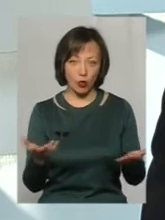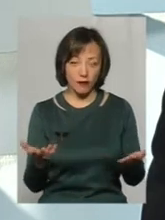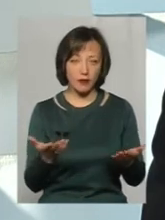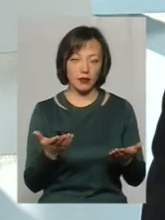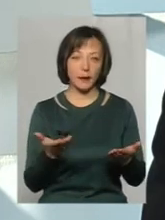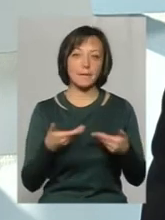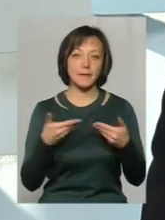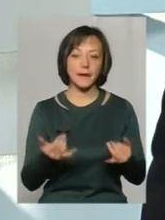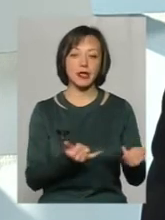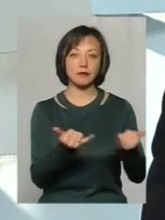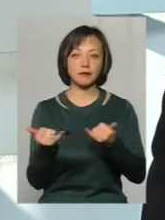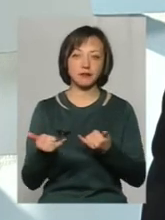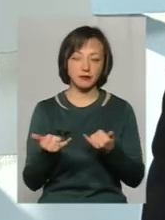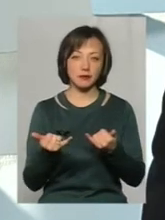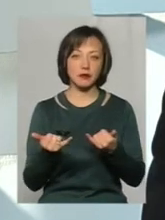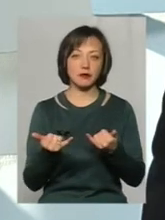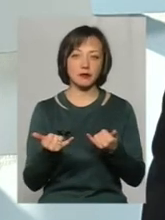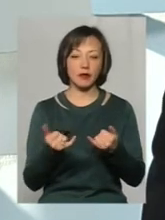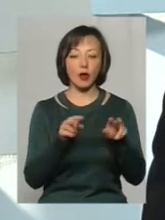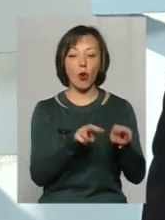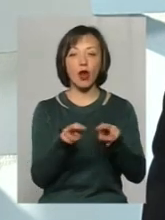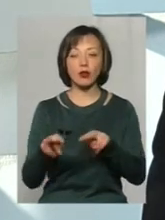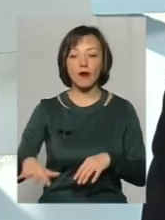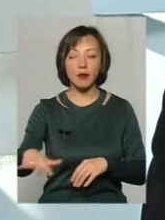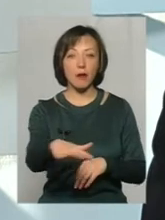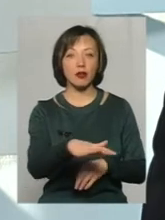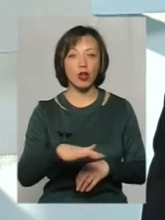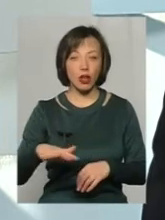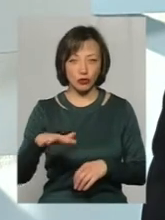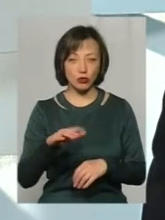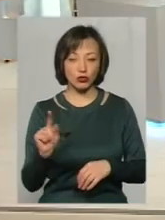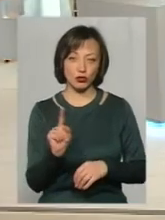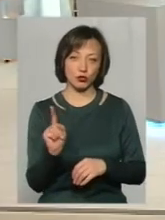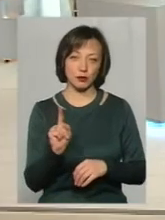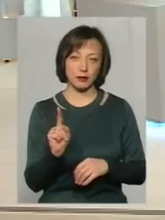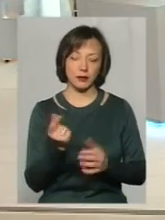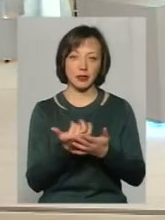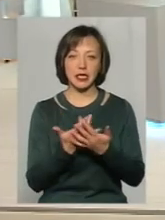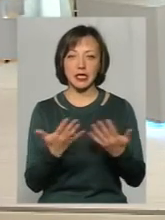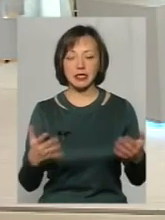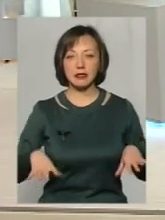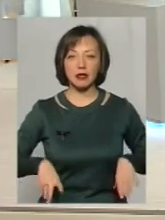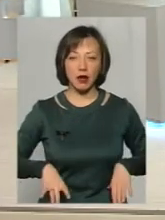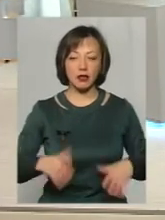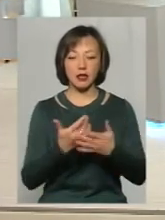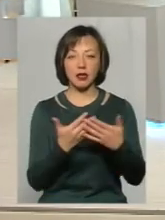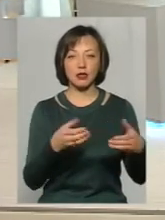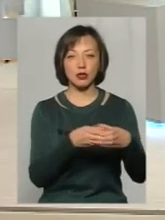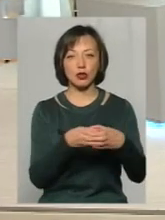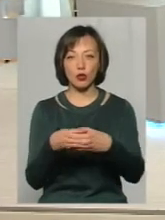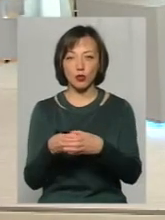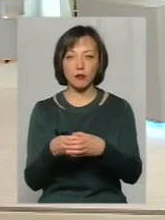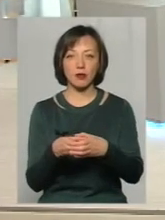забезпечували оглядовий майданчик для того, щоб різні тренери, різні групи, різні